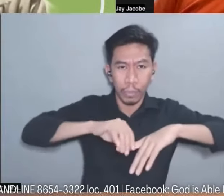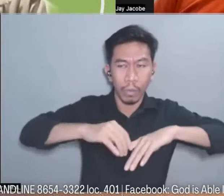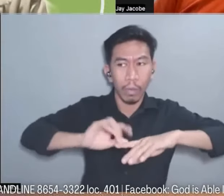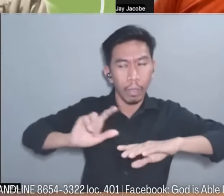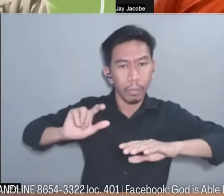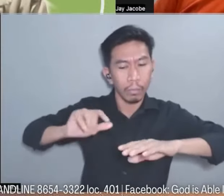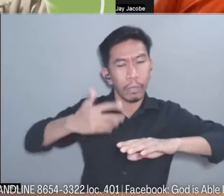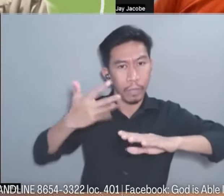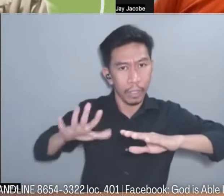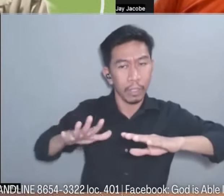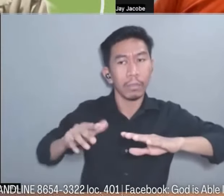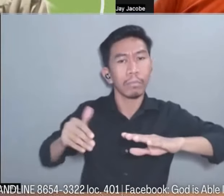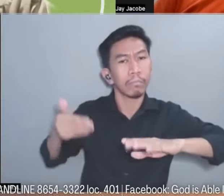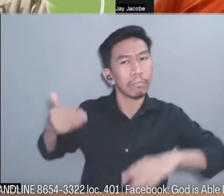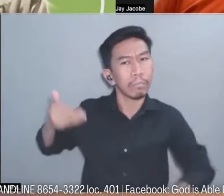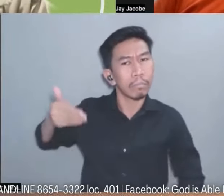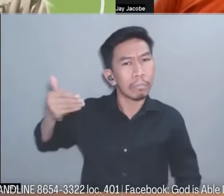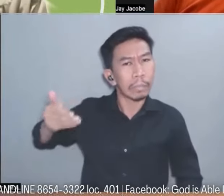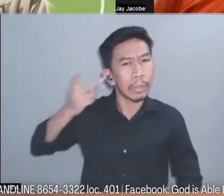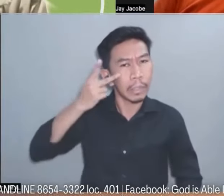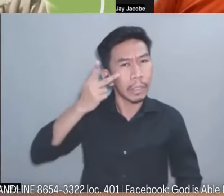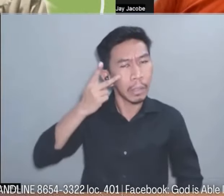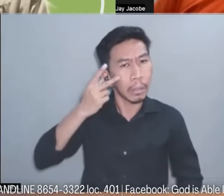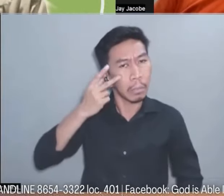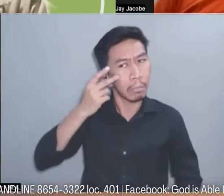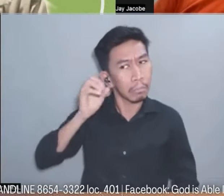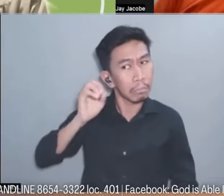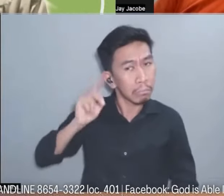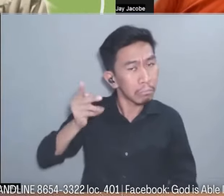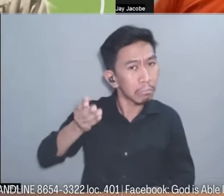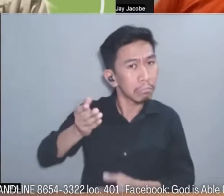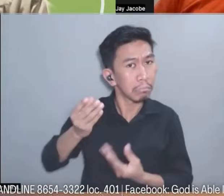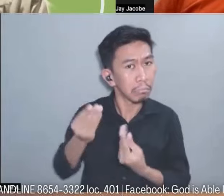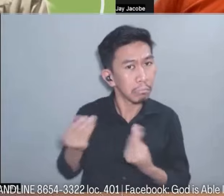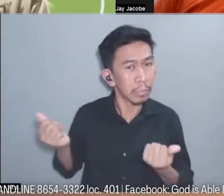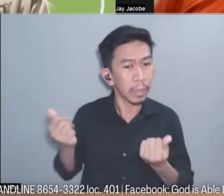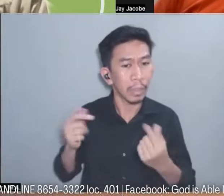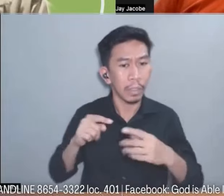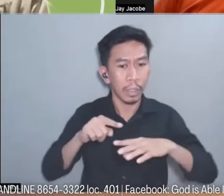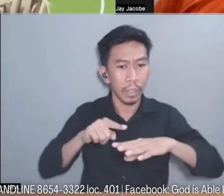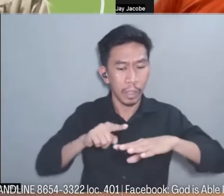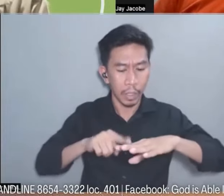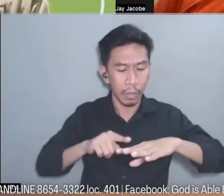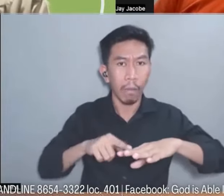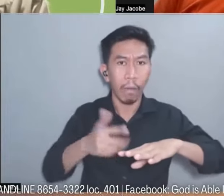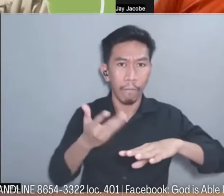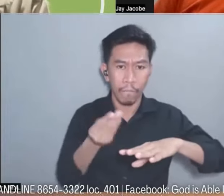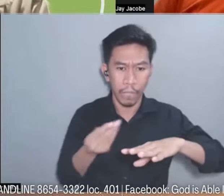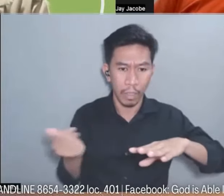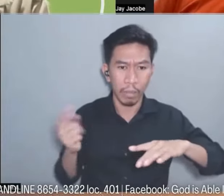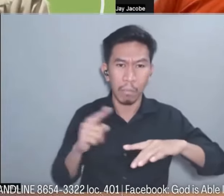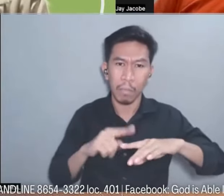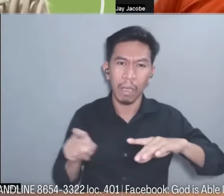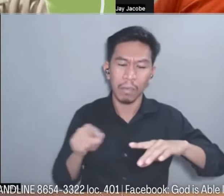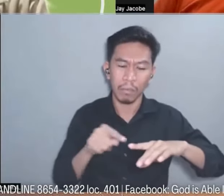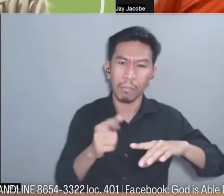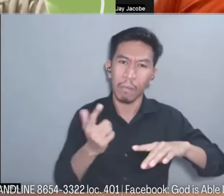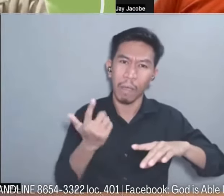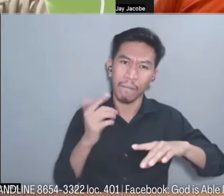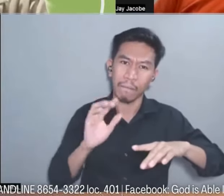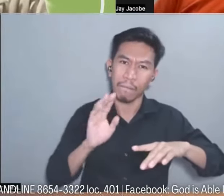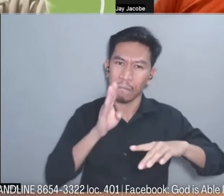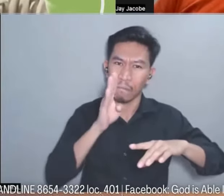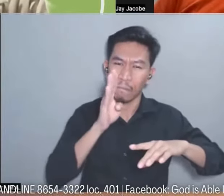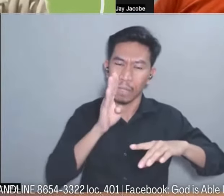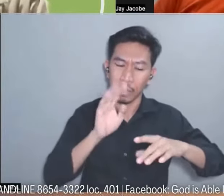ay tinignan ko okay na. nag-heal naman po yung fracture pero na-dislocate po ng konti yung aking daliri. Pero ito naman